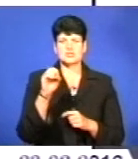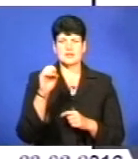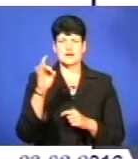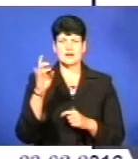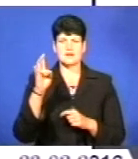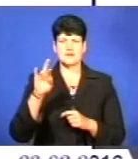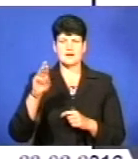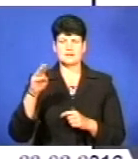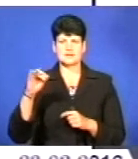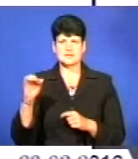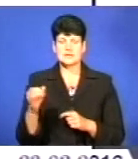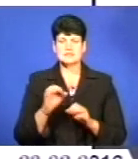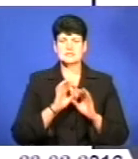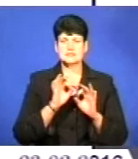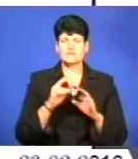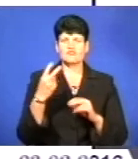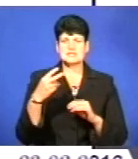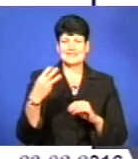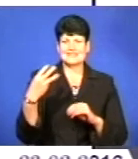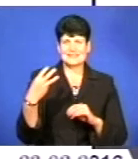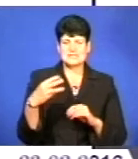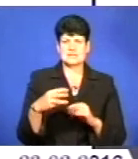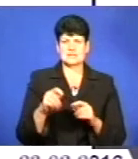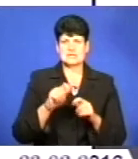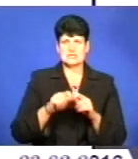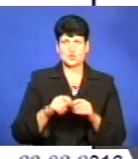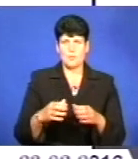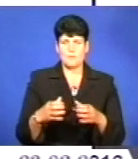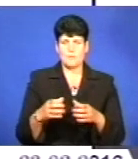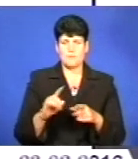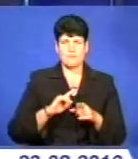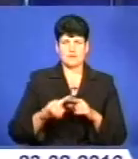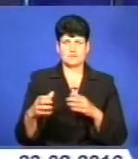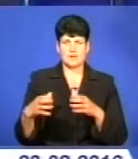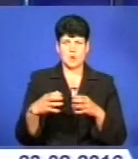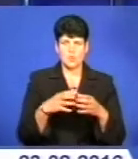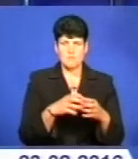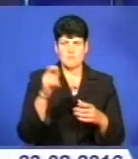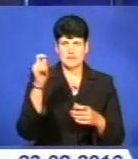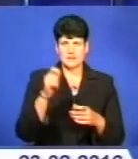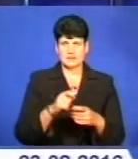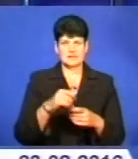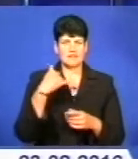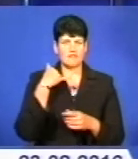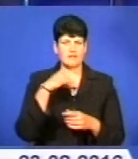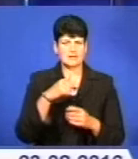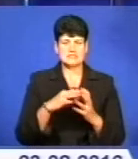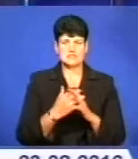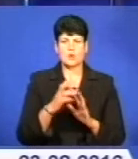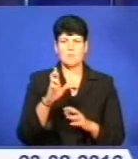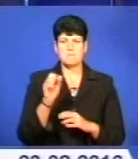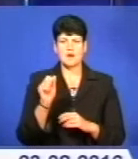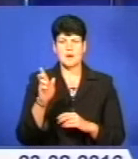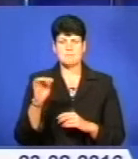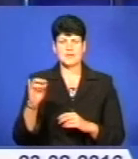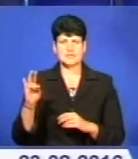прес-службі обласної поліції, о 20-й тридці слідчо-оперативна група Борщівського відділення поліції прибула на виклик у село Бабинці. До